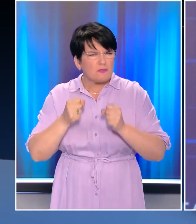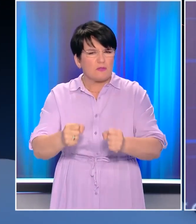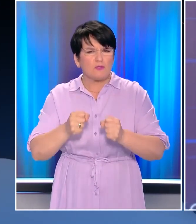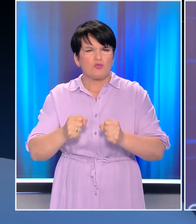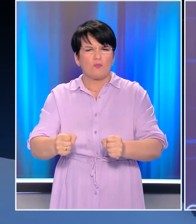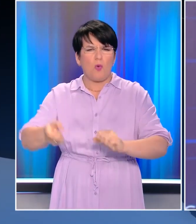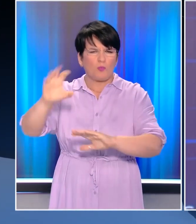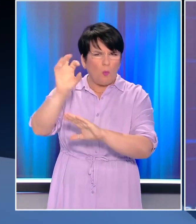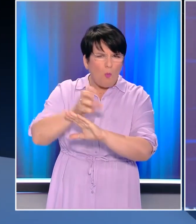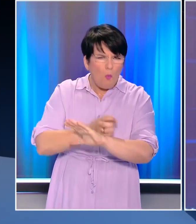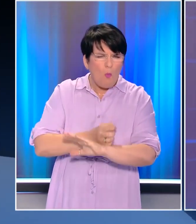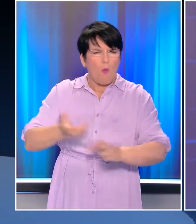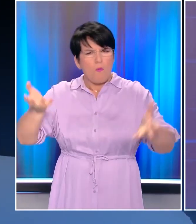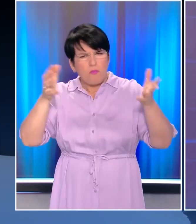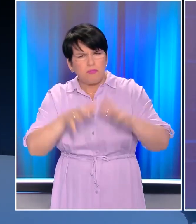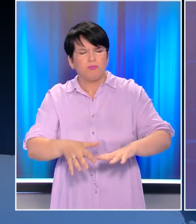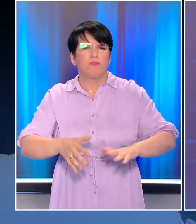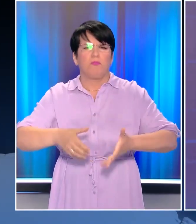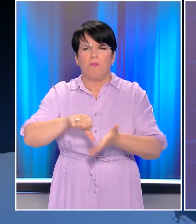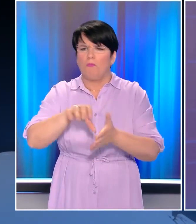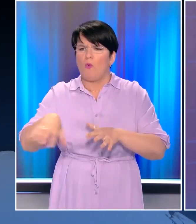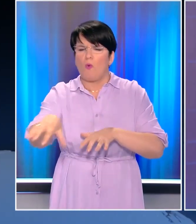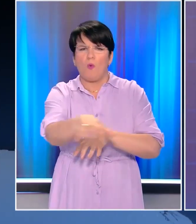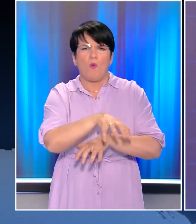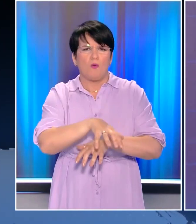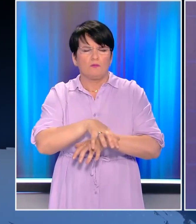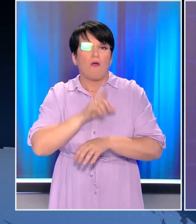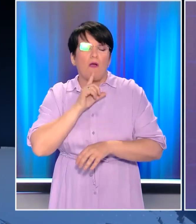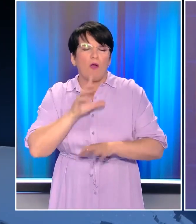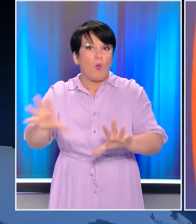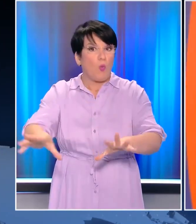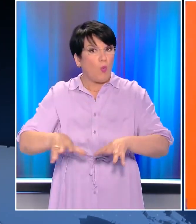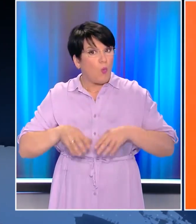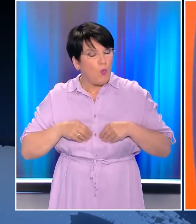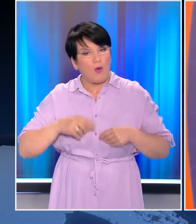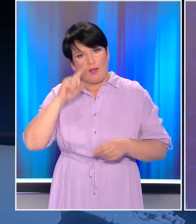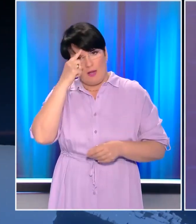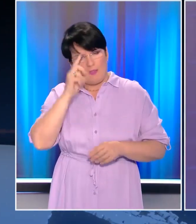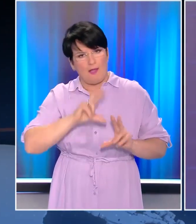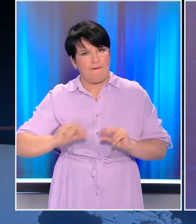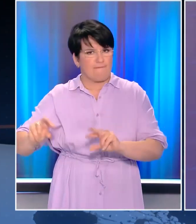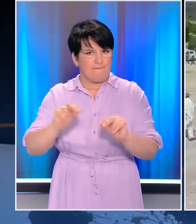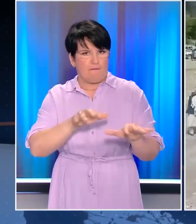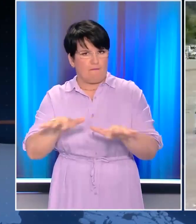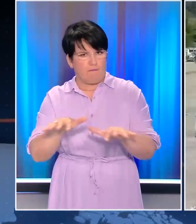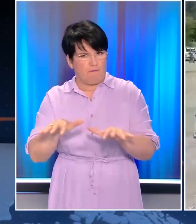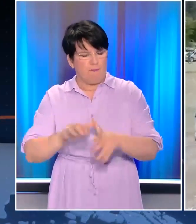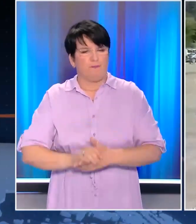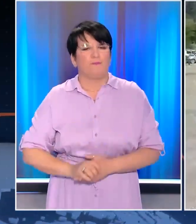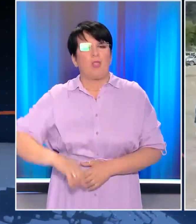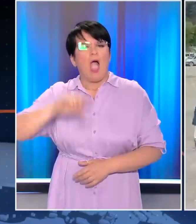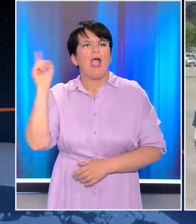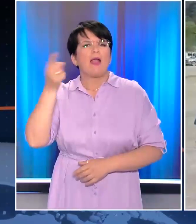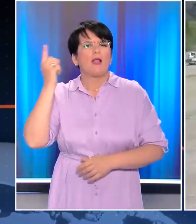προκάλεσε κατολιστήσεις ισοπεδώνοντας ολόκληρες περιοχές ενώ έγινε αισθητός μέχρι την Ινδία. Ελικόπτερα